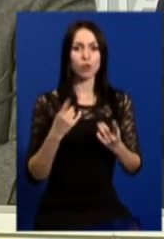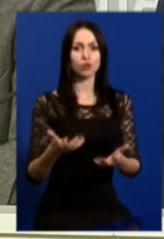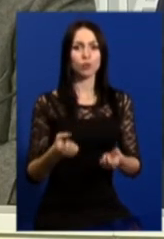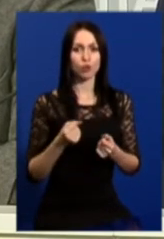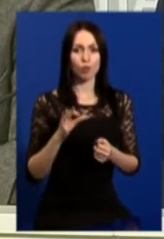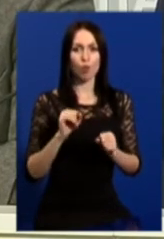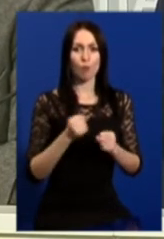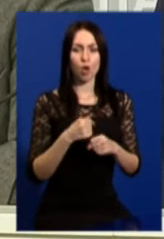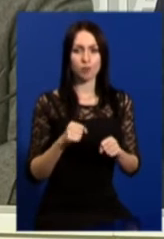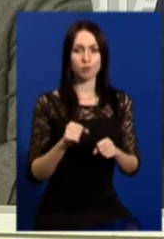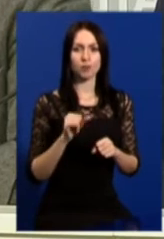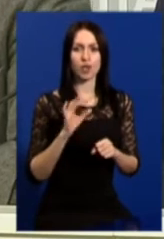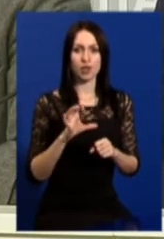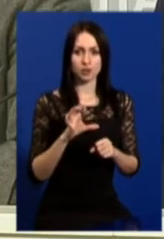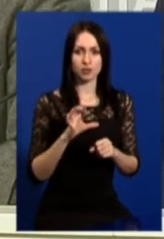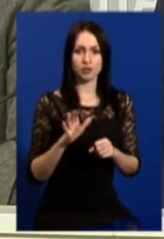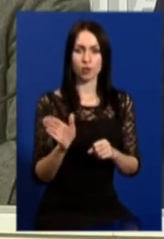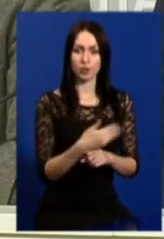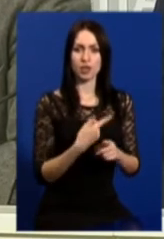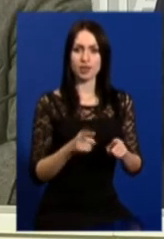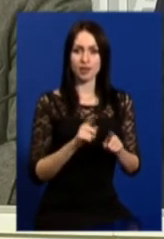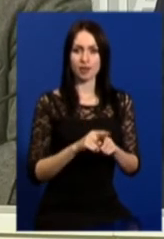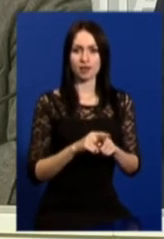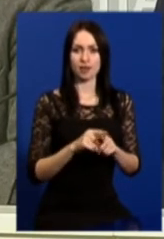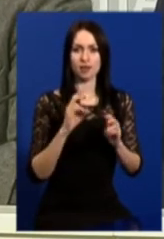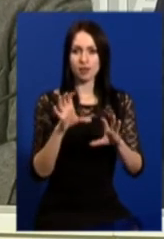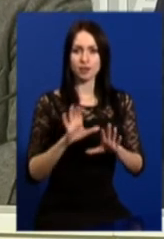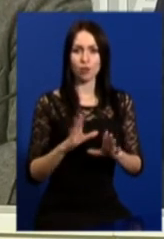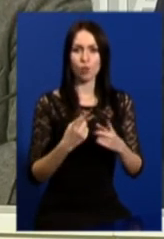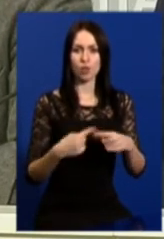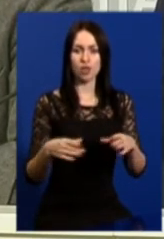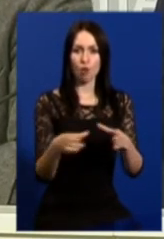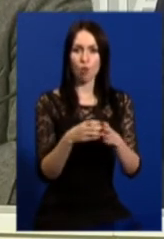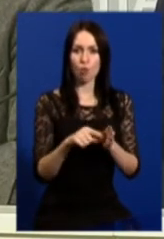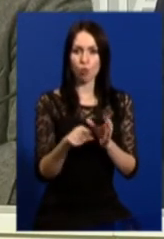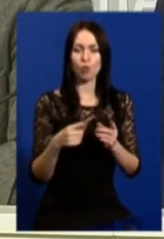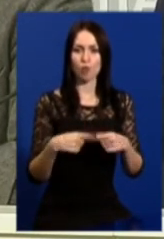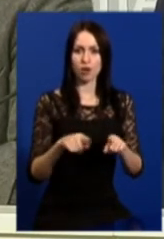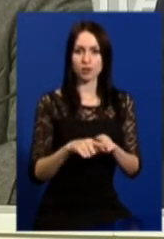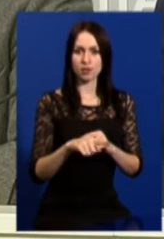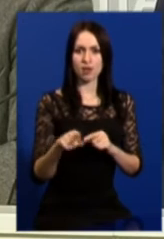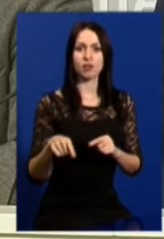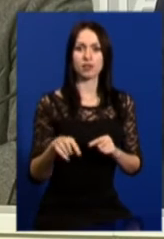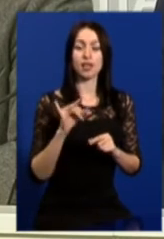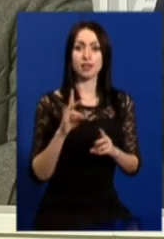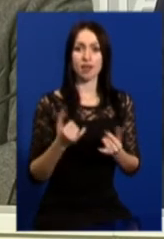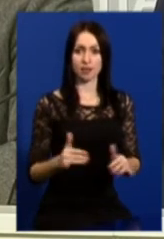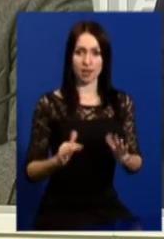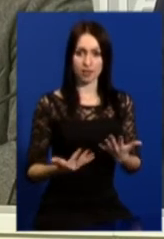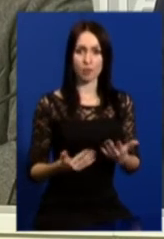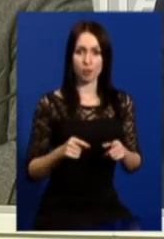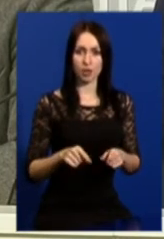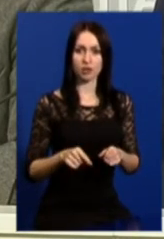нейтралізації таких диверсійних груп, диверсійних організацій. І на даний момент